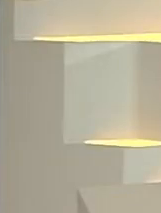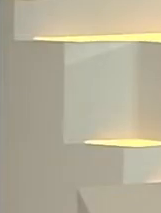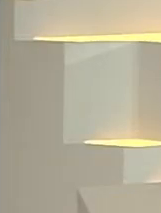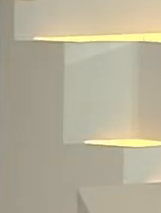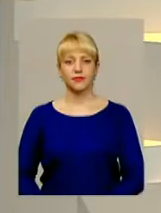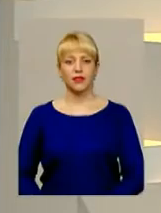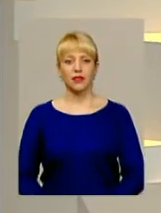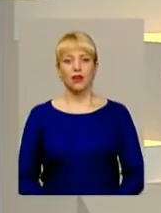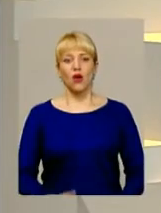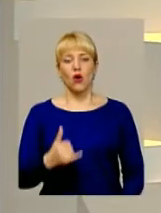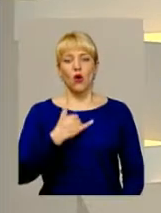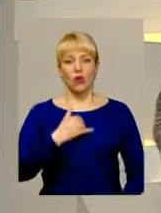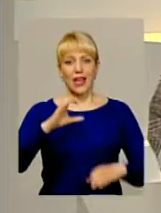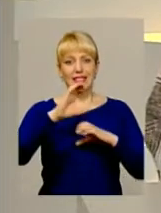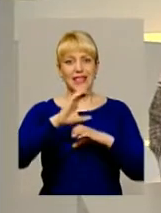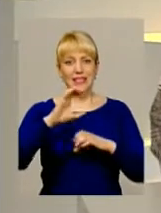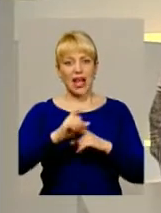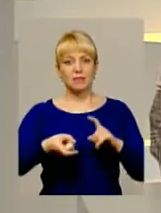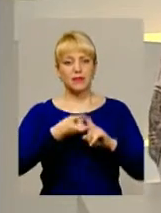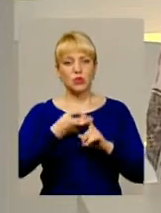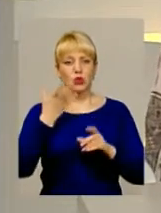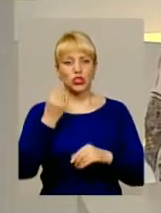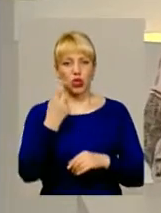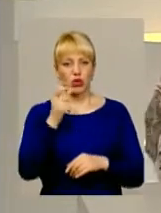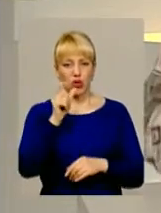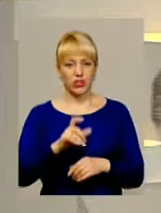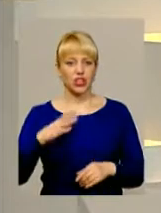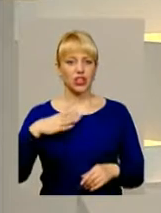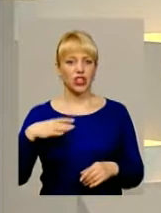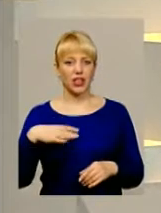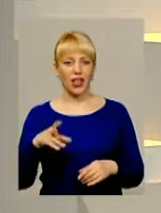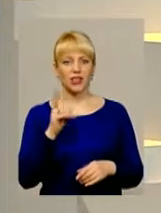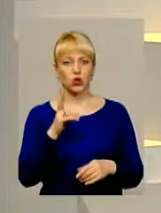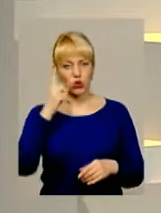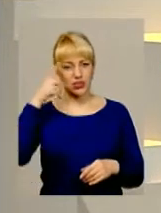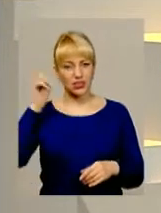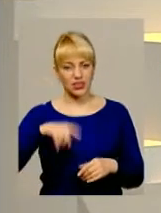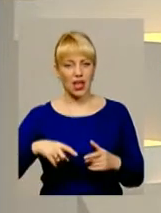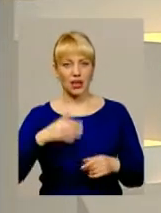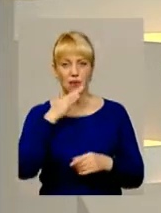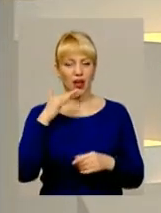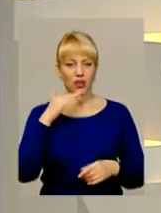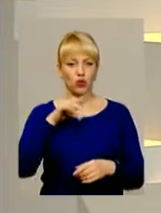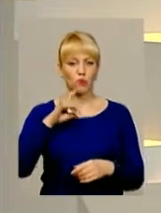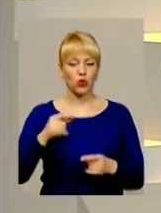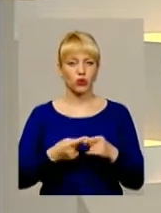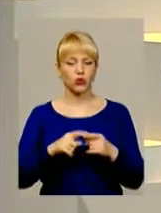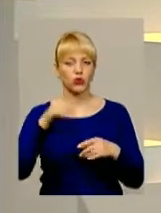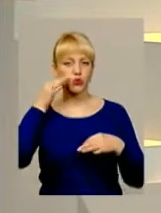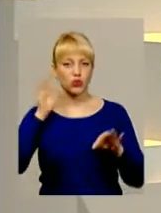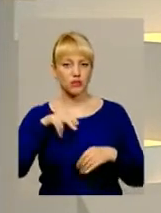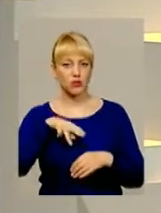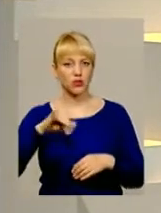У нас на скайп-зв'язку ще людина чекає, яка знає чимало про отой досвід